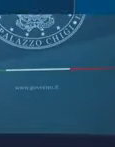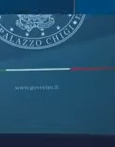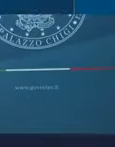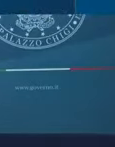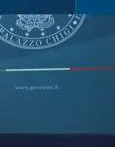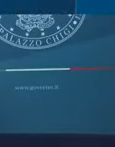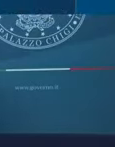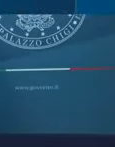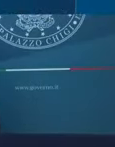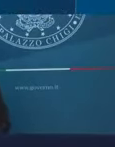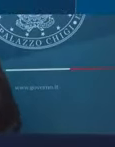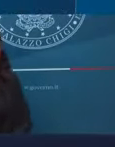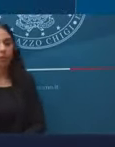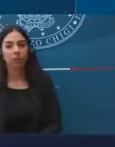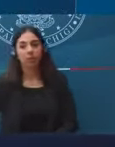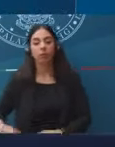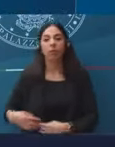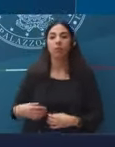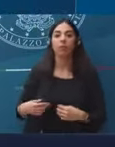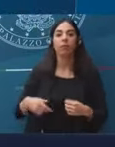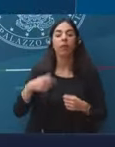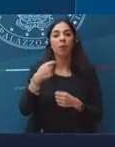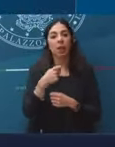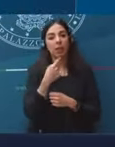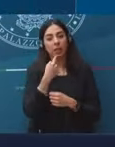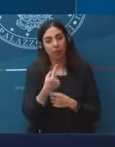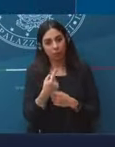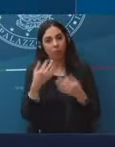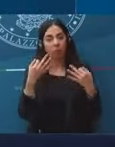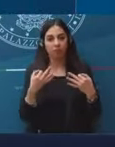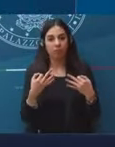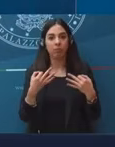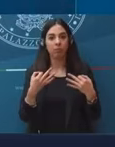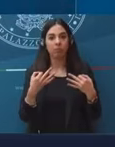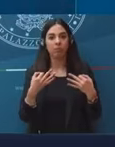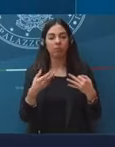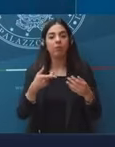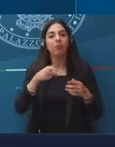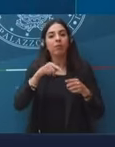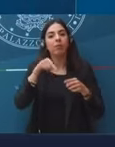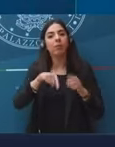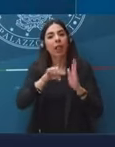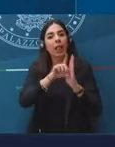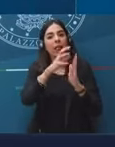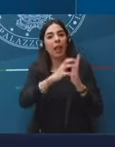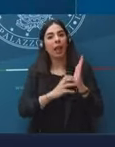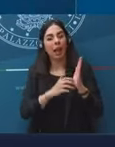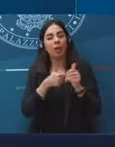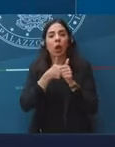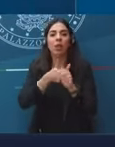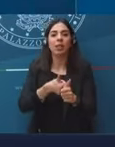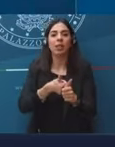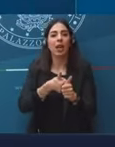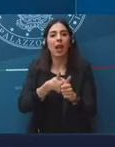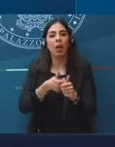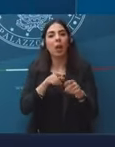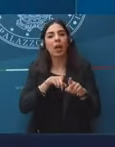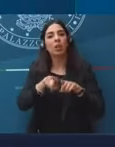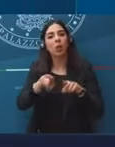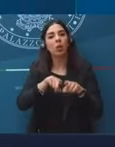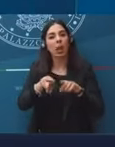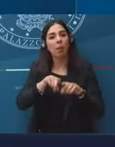sui margini di bilancio che sono stati definiti nello scostamento di gennaio, quindi 32